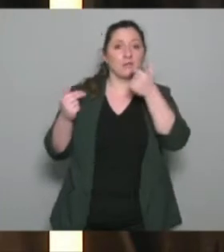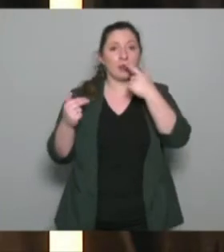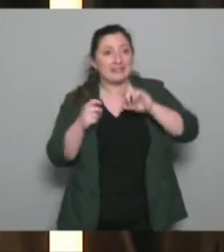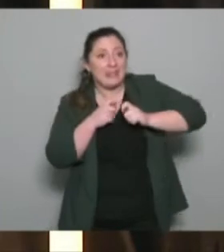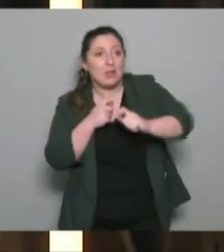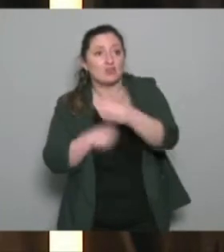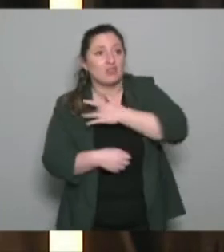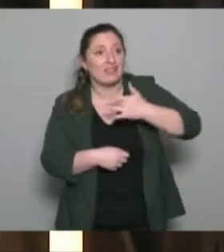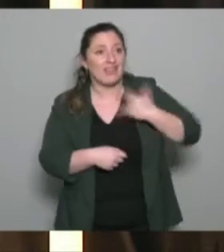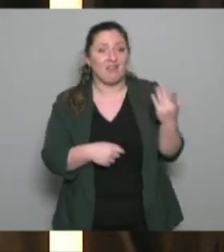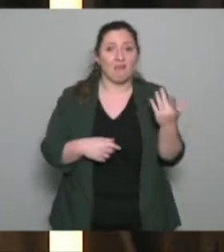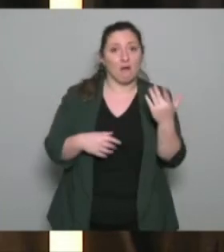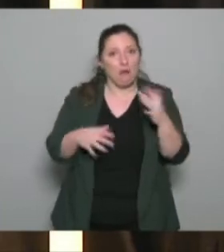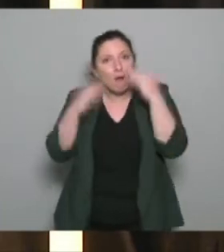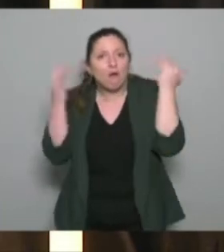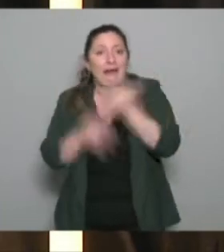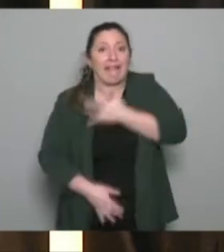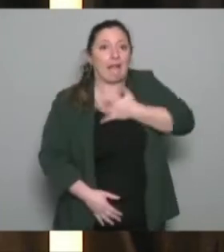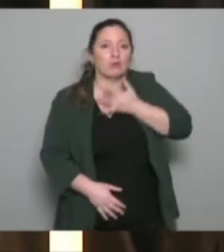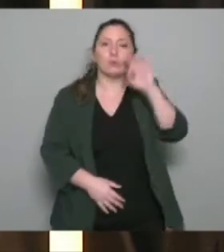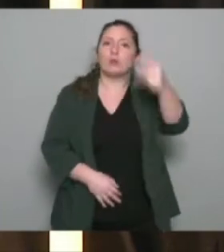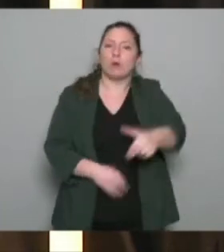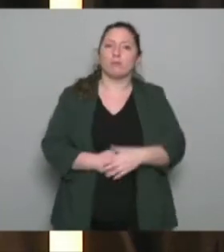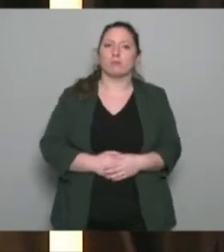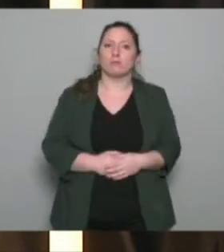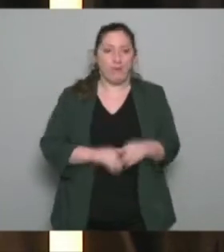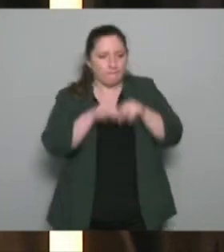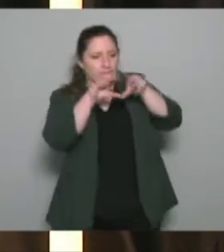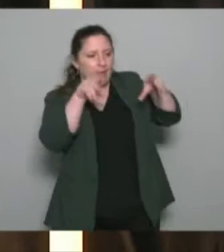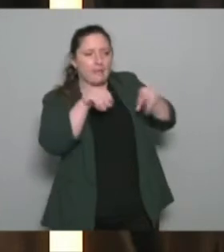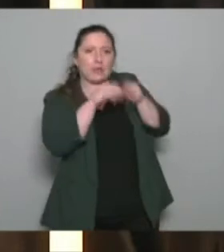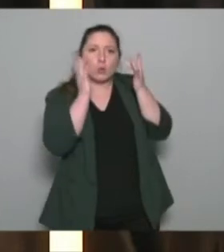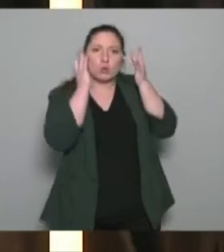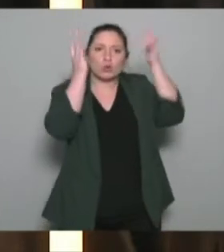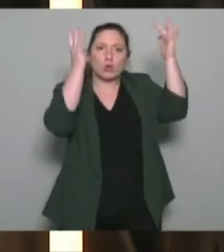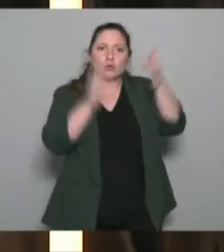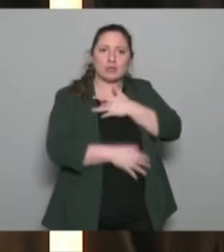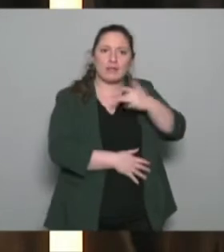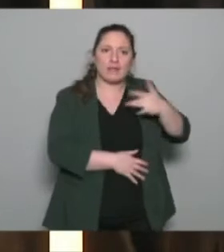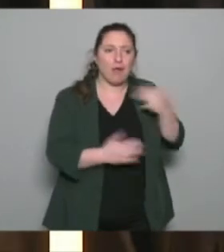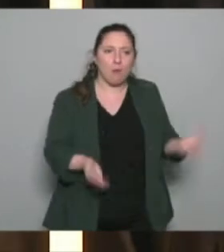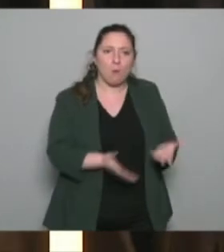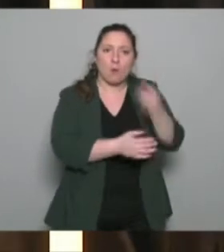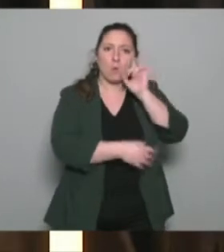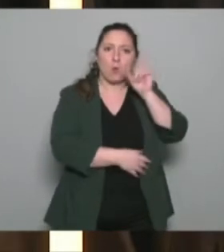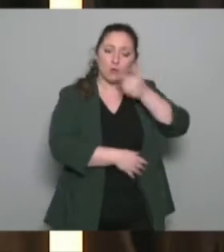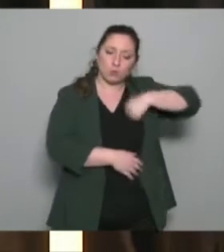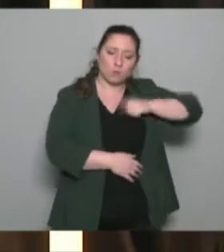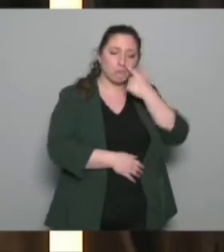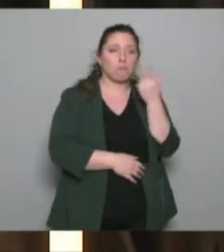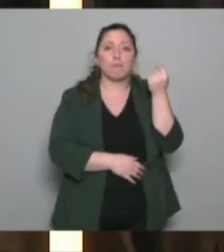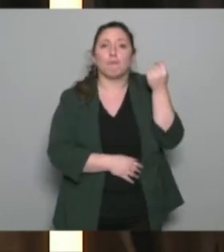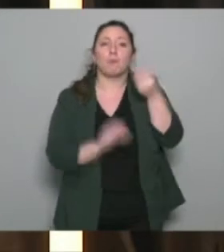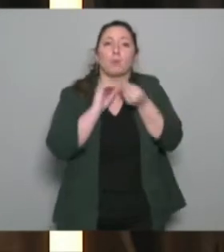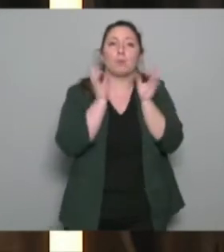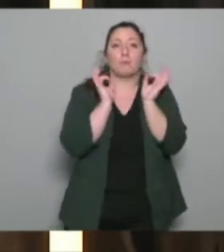ce matin ? Est-ce qu'on a forcément une culture familiale vers ces enfants parce qu'on est favorisé ? Non. Et ça, c'est un volet, il me semble, qu